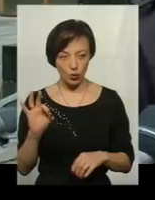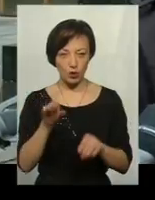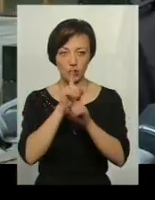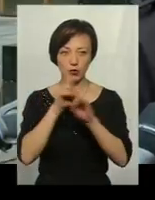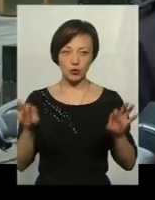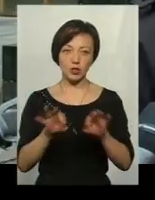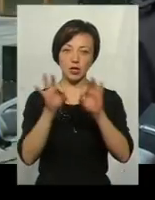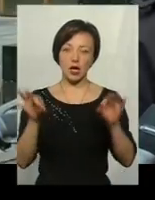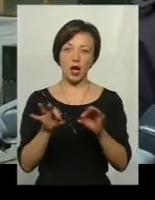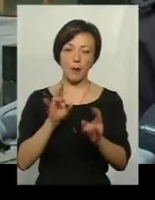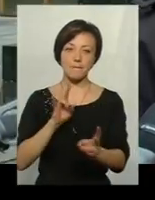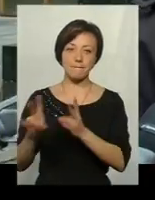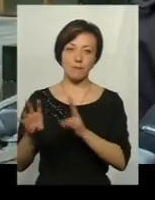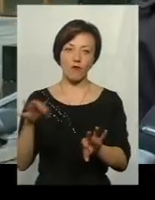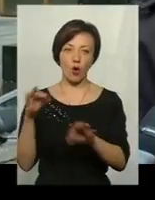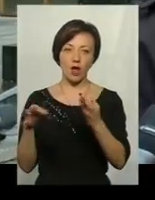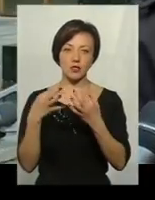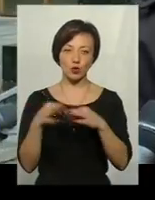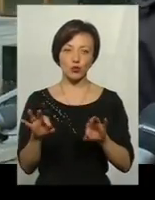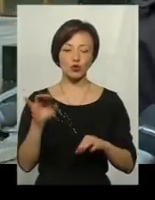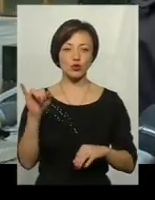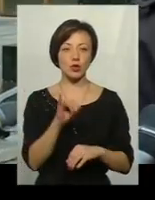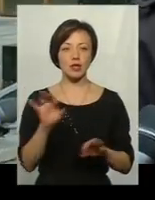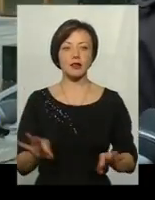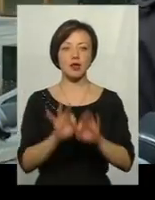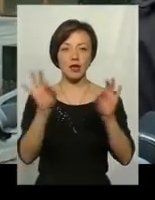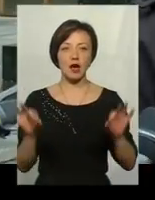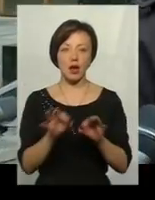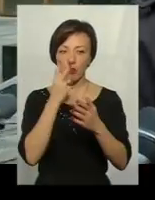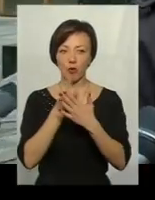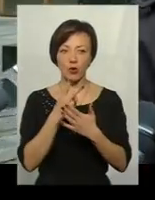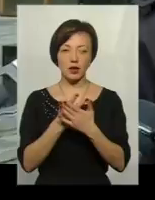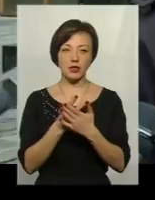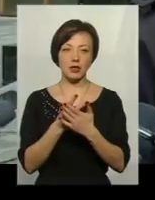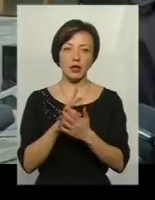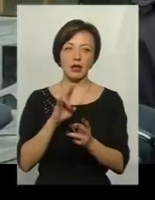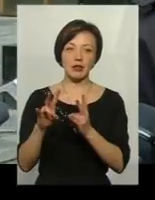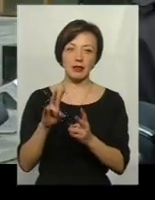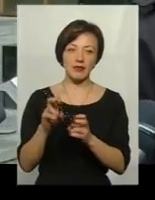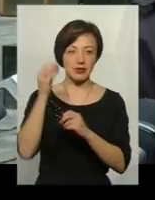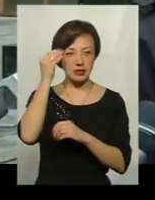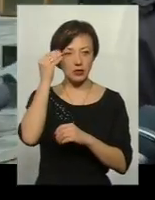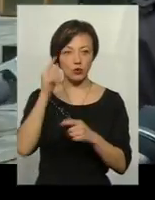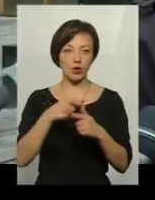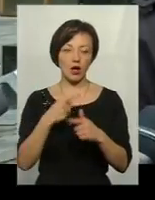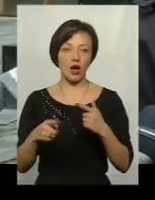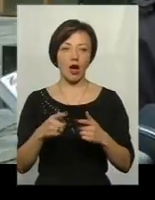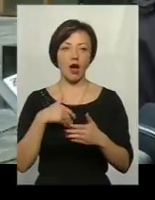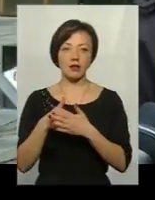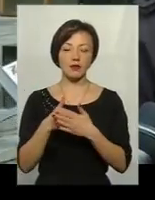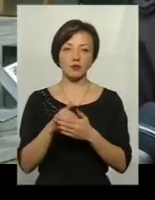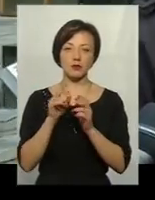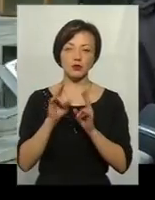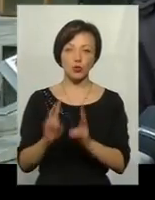ніяких провокацій допущено і ніяких проявів диверсійної чи будь-якої активності, яка шкодить